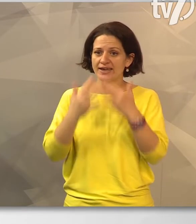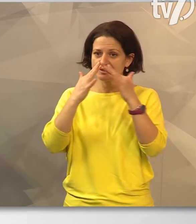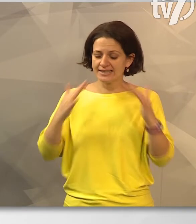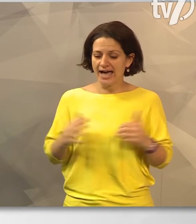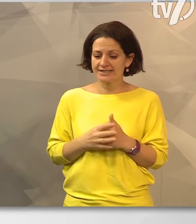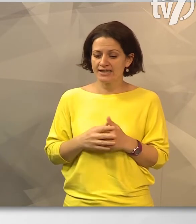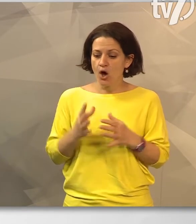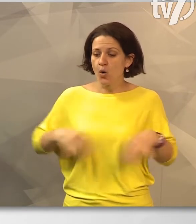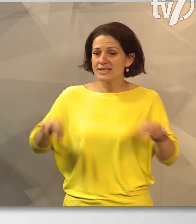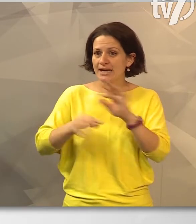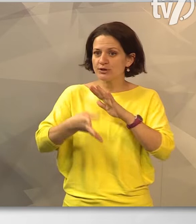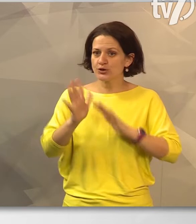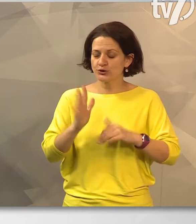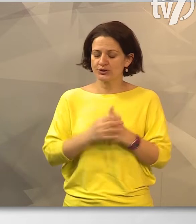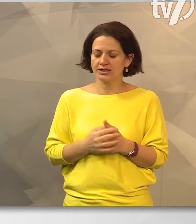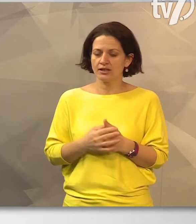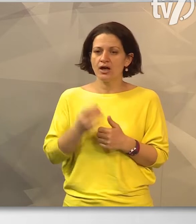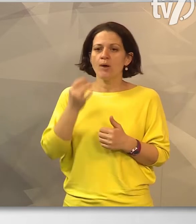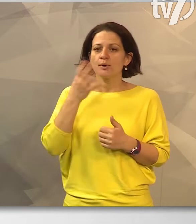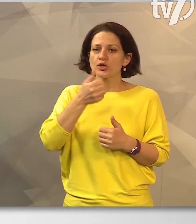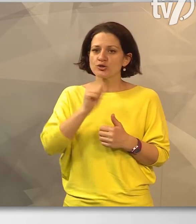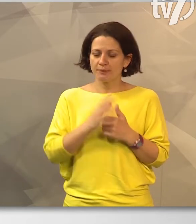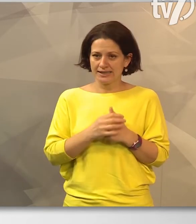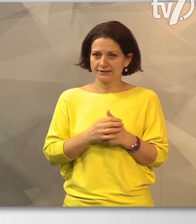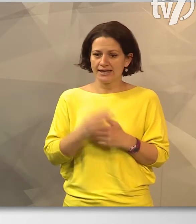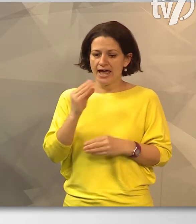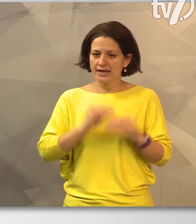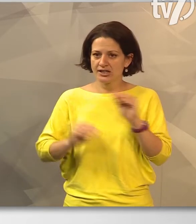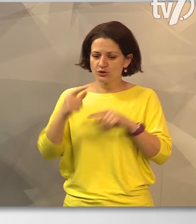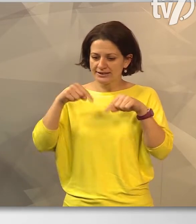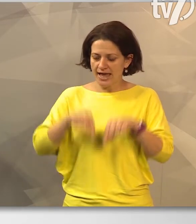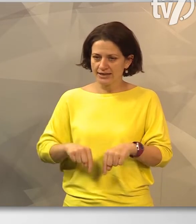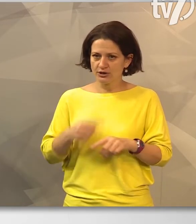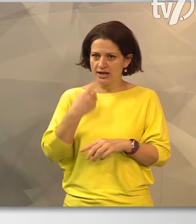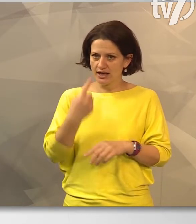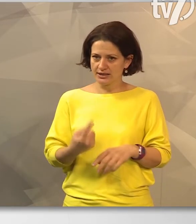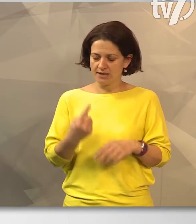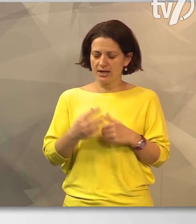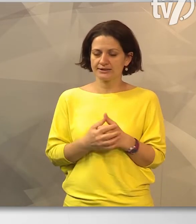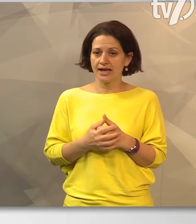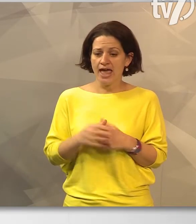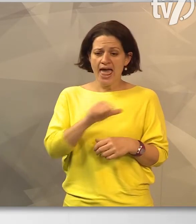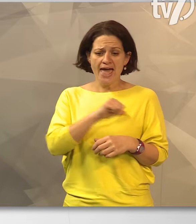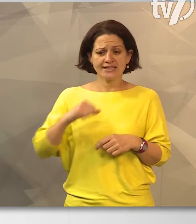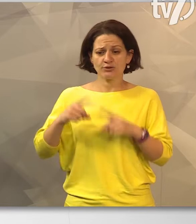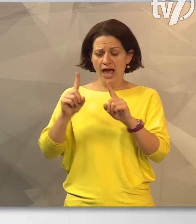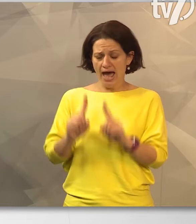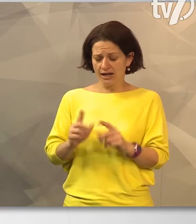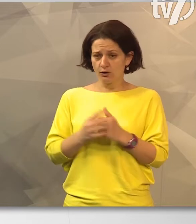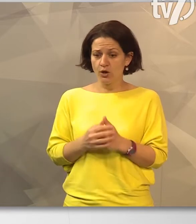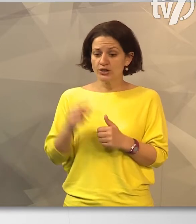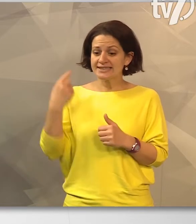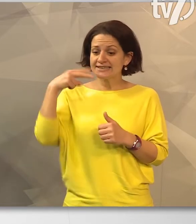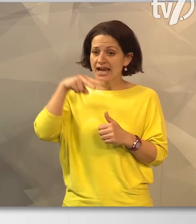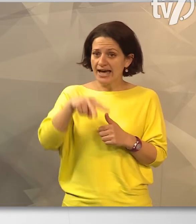ötödik az országban. Boros Péter az Országos Magyar Méhészeti Egyesület elnöke kiemelte, egyedülálló az,